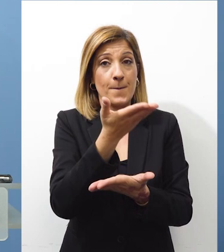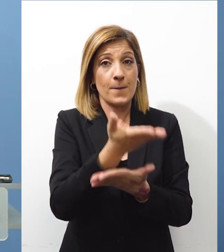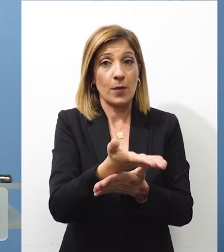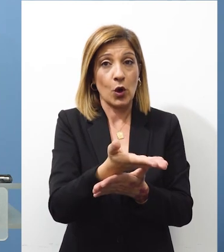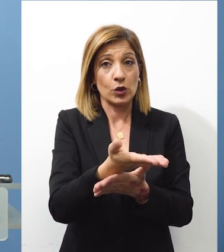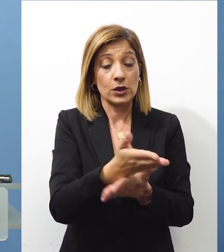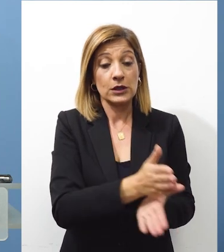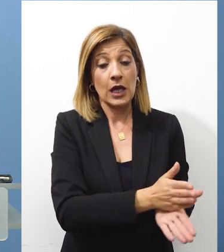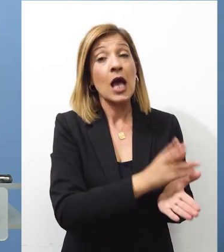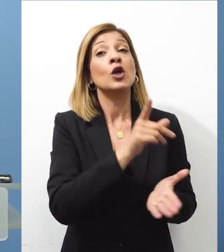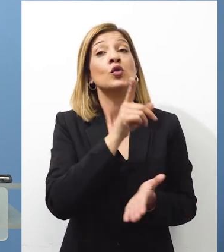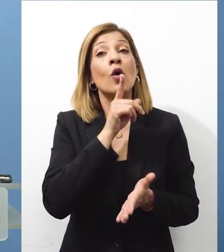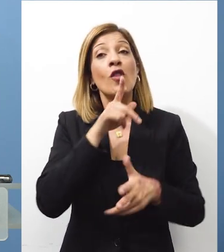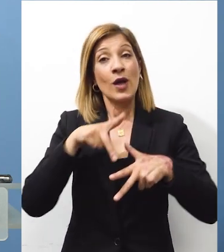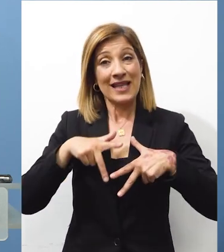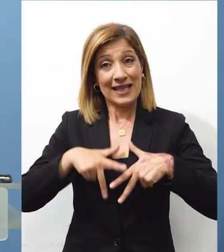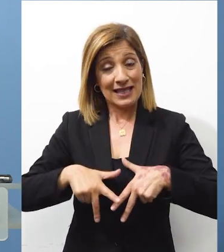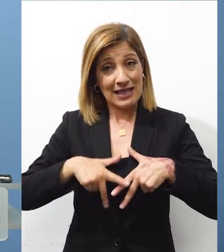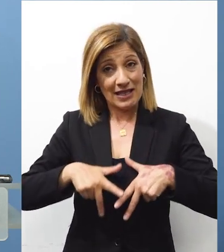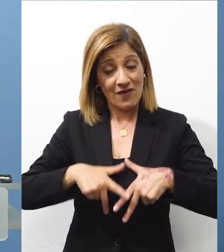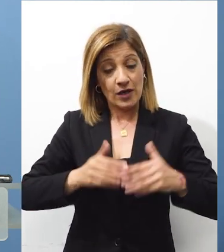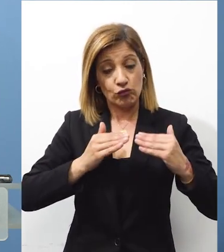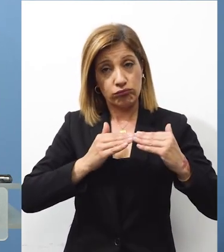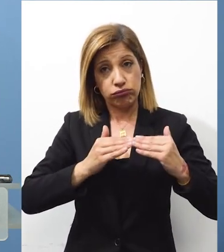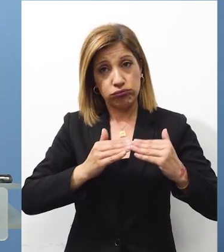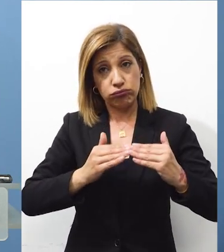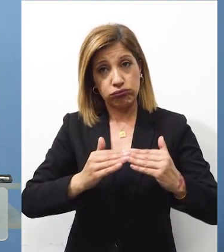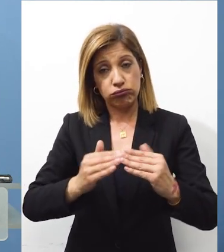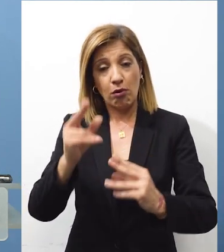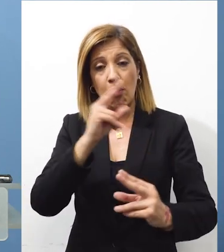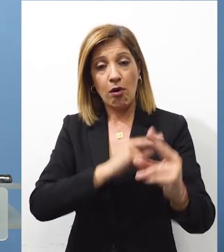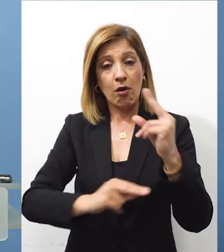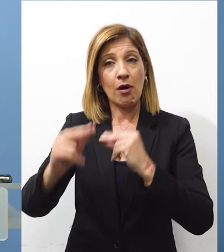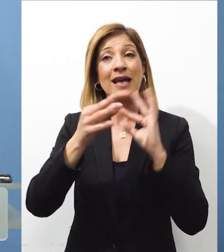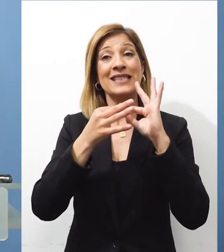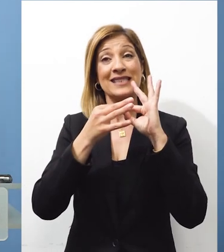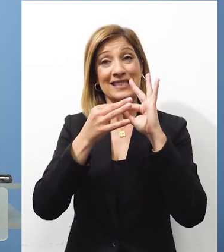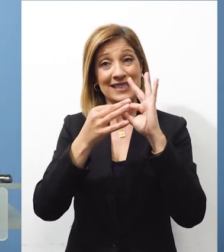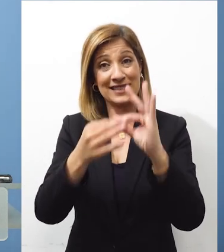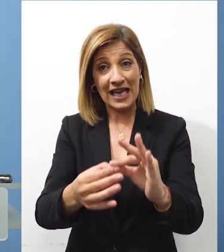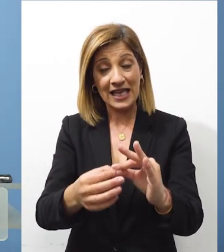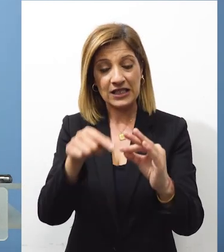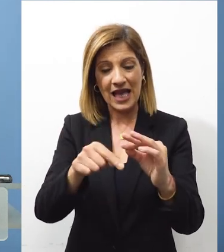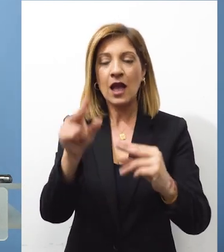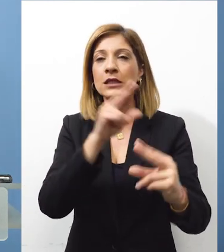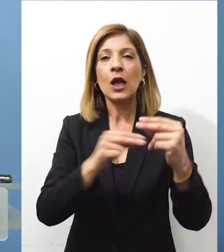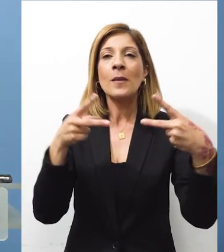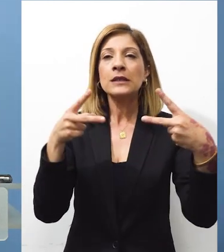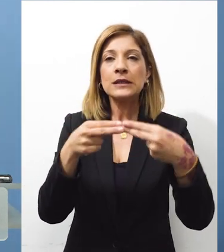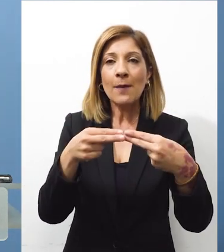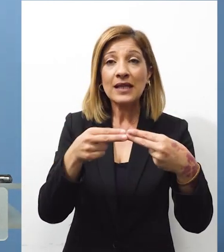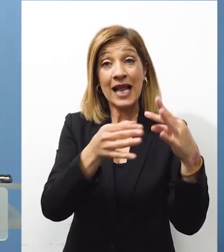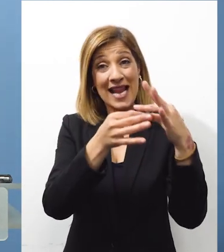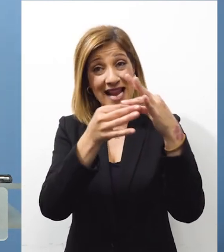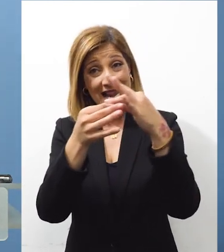θέσης της κυβέρνησης να συνεχιστούν οι διαπραγματεύσεις από εκεί που σταμάτησα στο κράν μοντανά